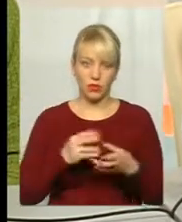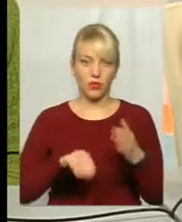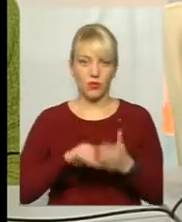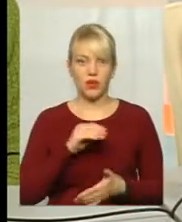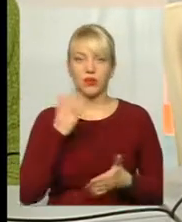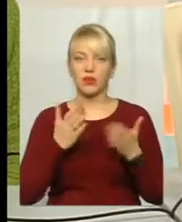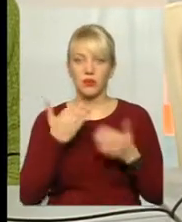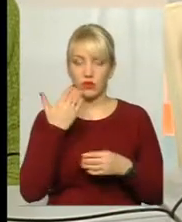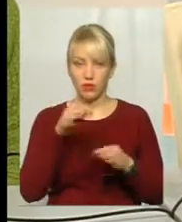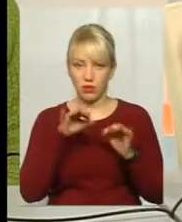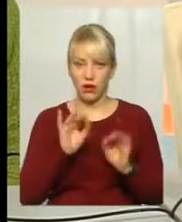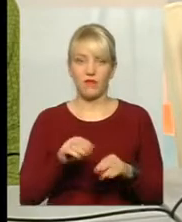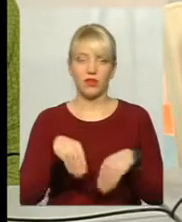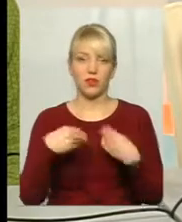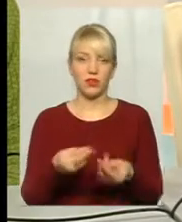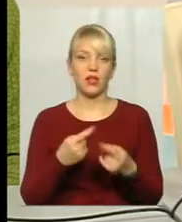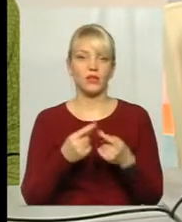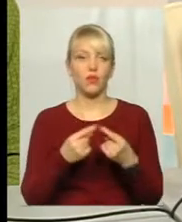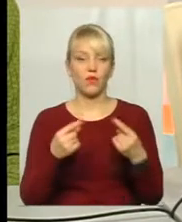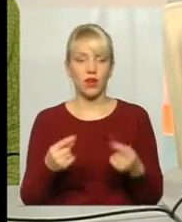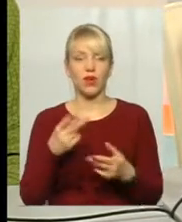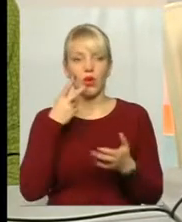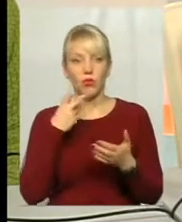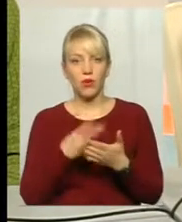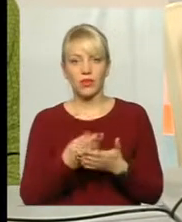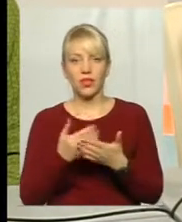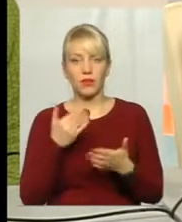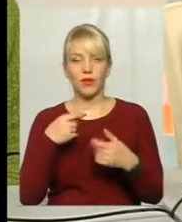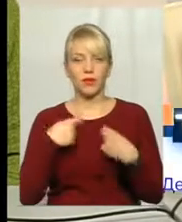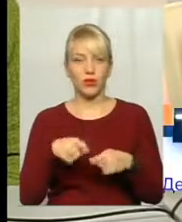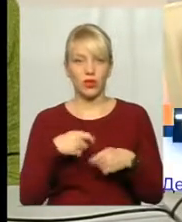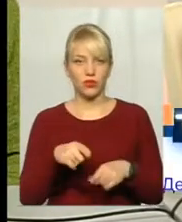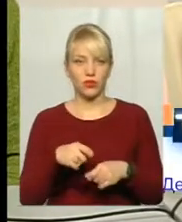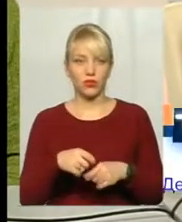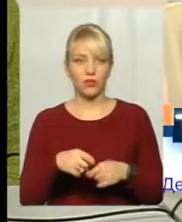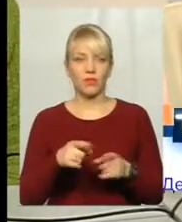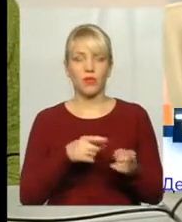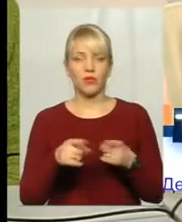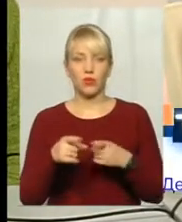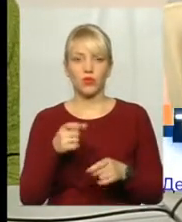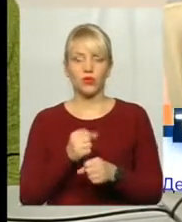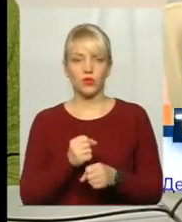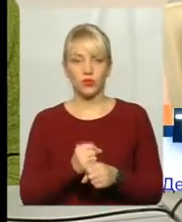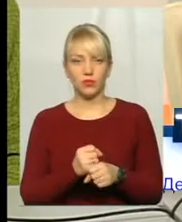Якщо вам правильно надали цей товар, показали, передпродажну, як кажуть, підготовку зробили, і перед вами